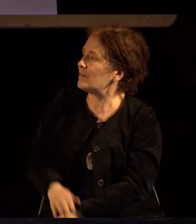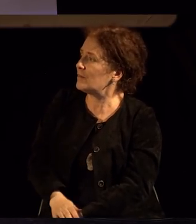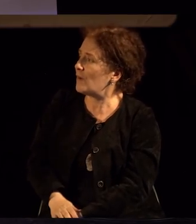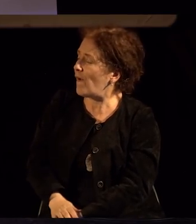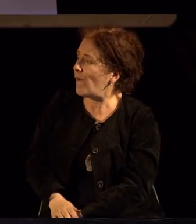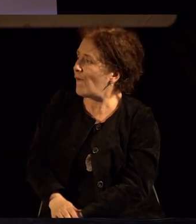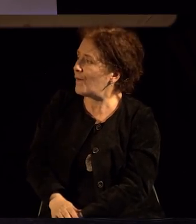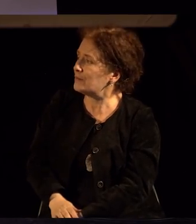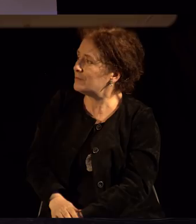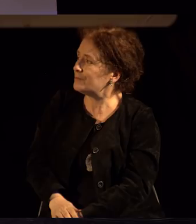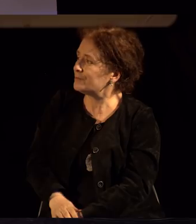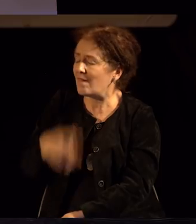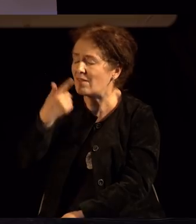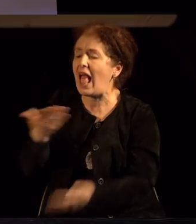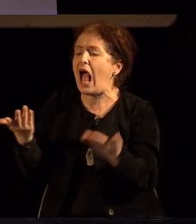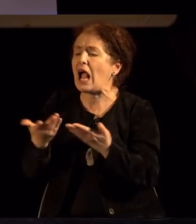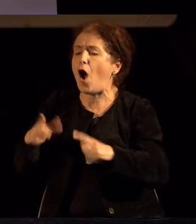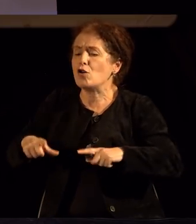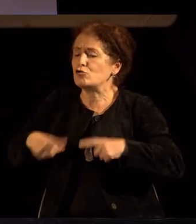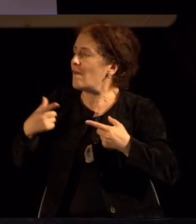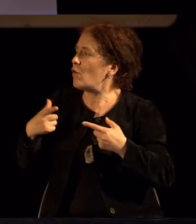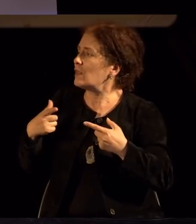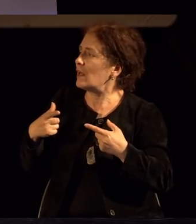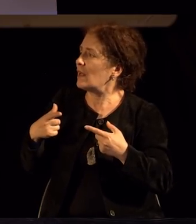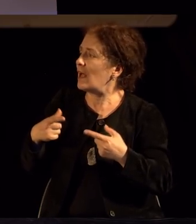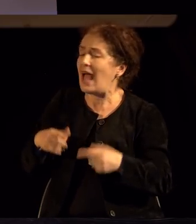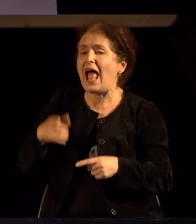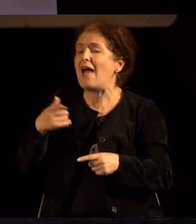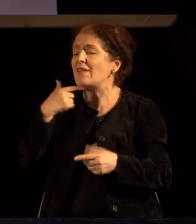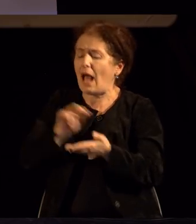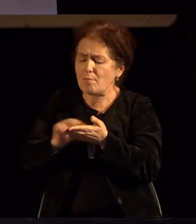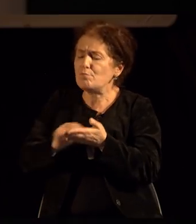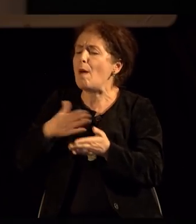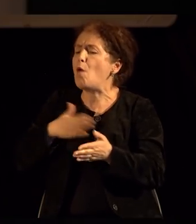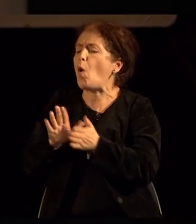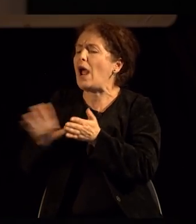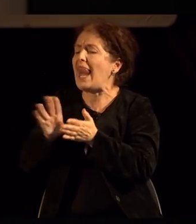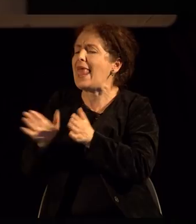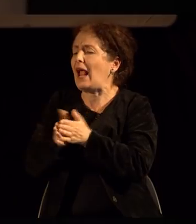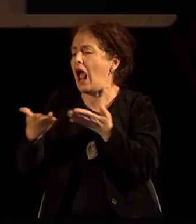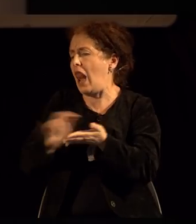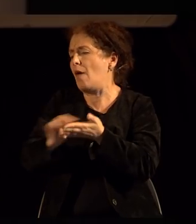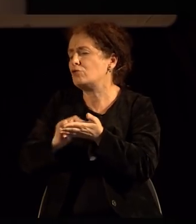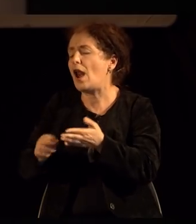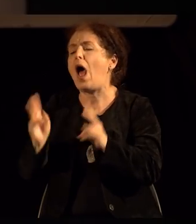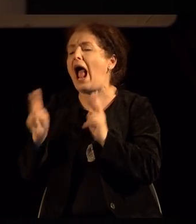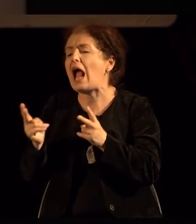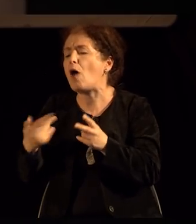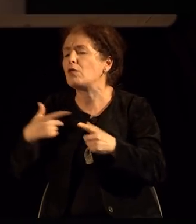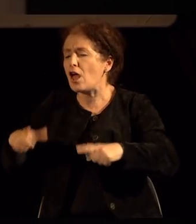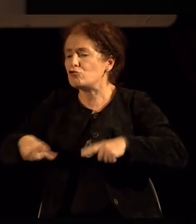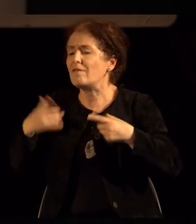тоа го изведе како животот да ја сега го живем сречно. И што Епикур